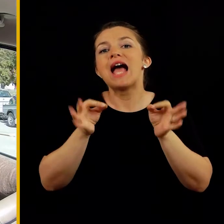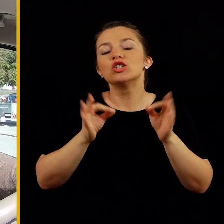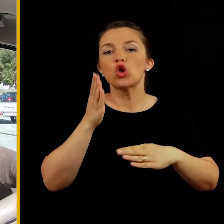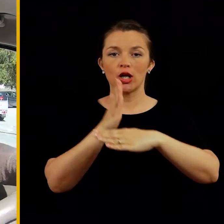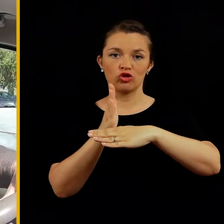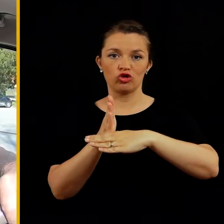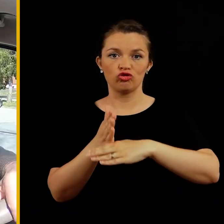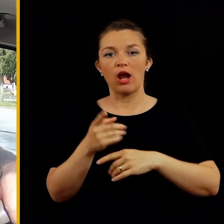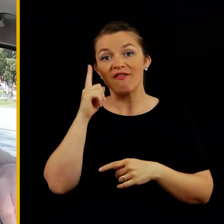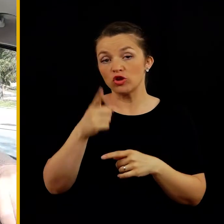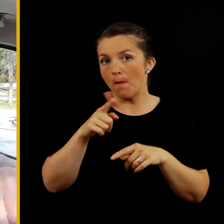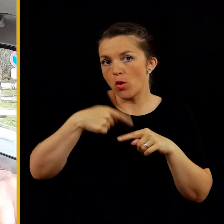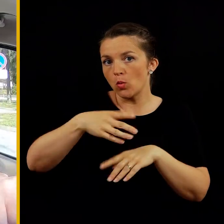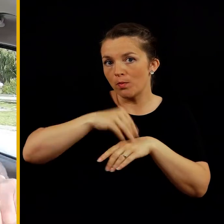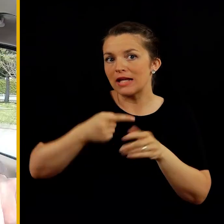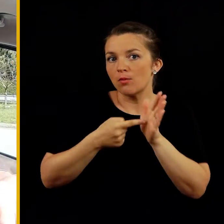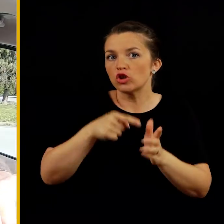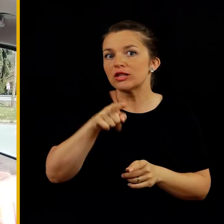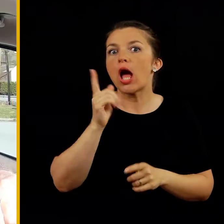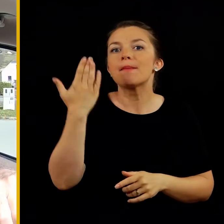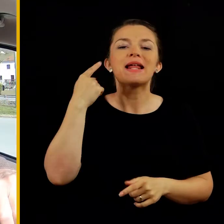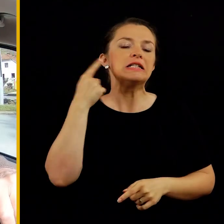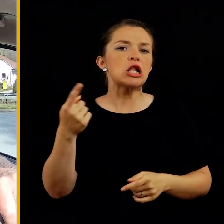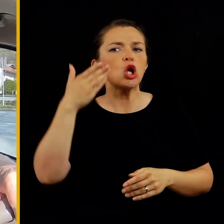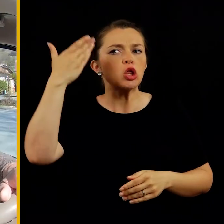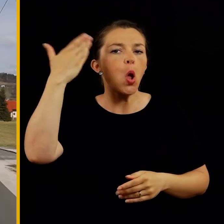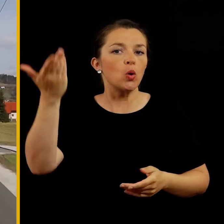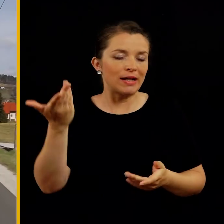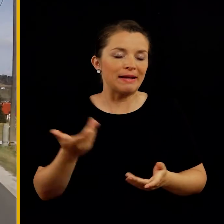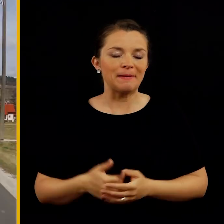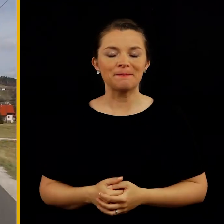Vse veste, da se še v praksi potem pokaže tisto, kar se prej sliši na teoriji.